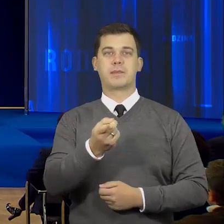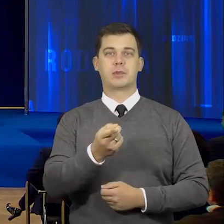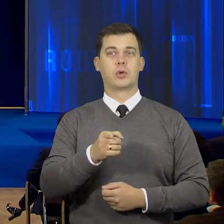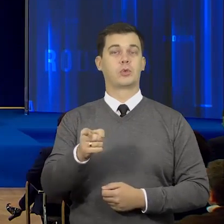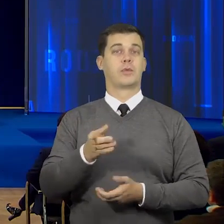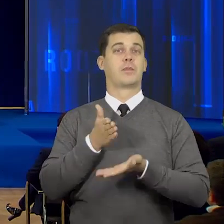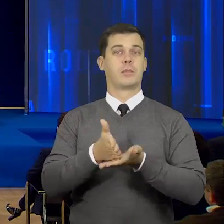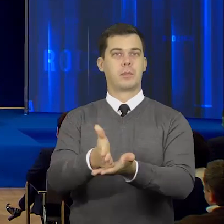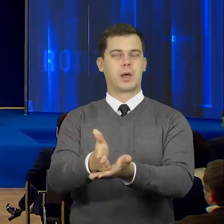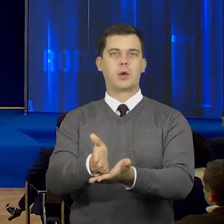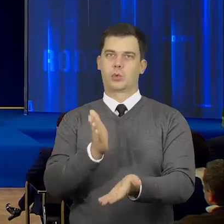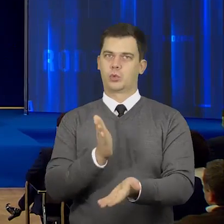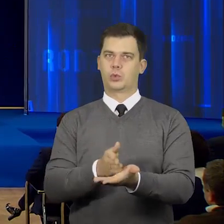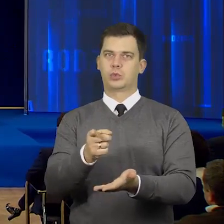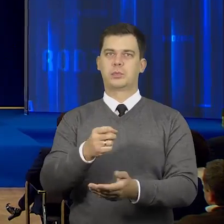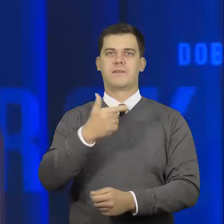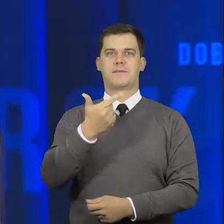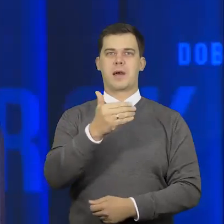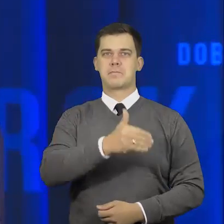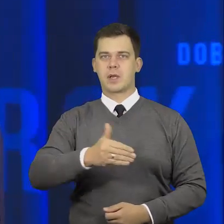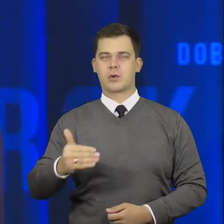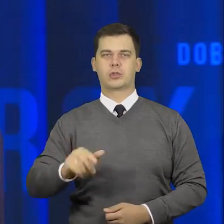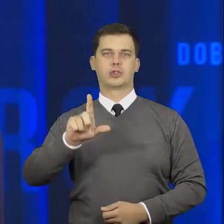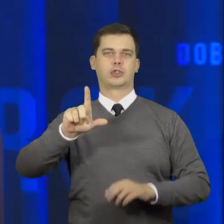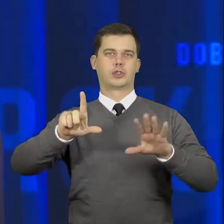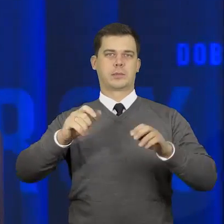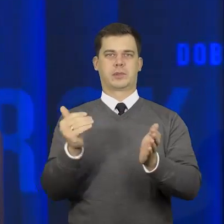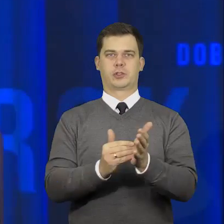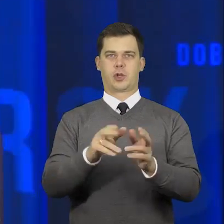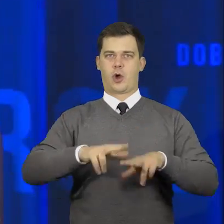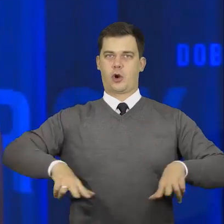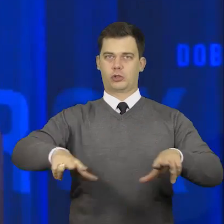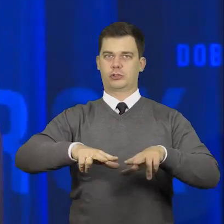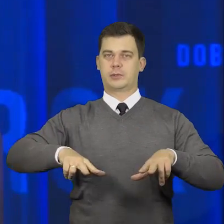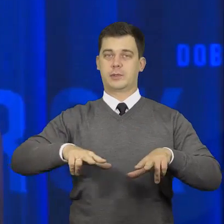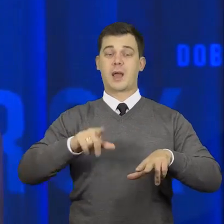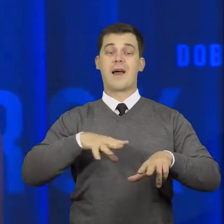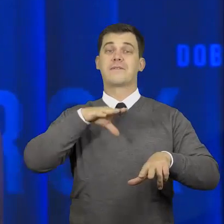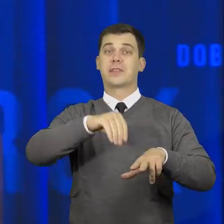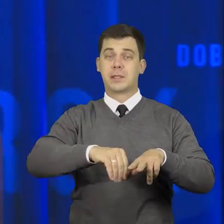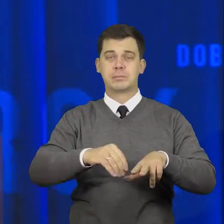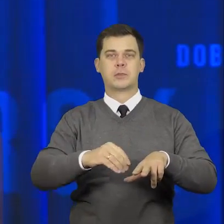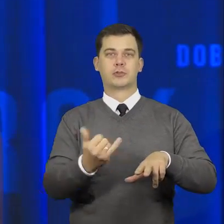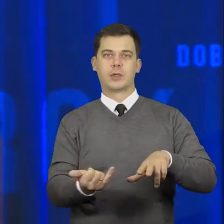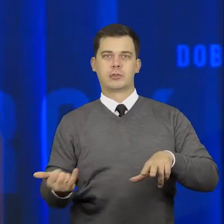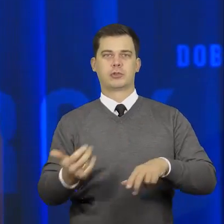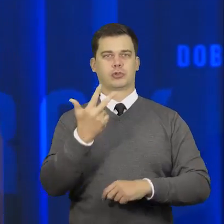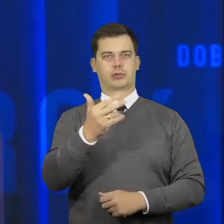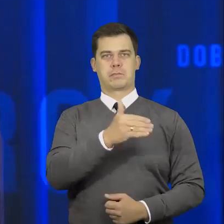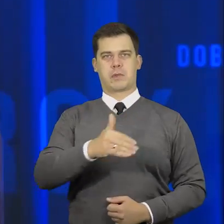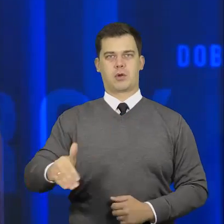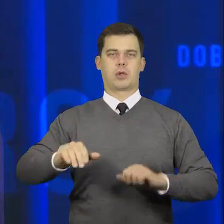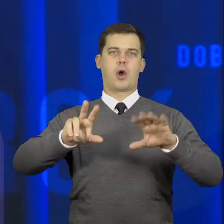świadczenie to obejmuje już około 2 mln 700 tys. rodzin, które wychowują około 3